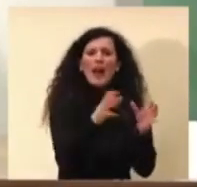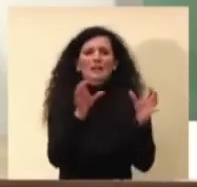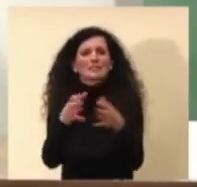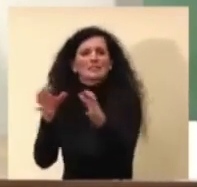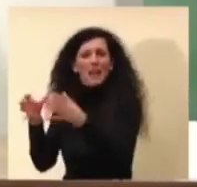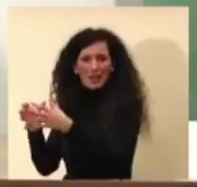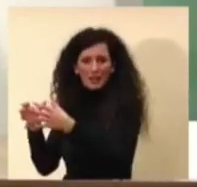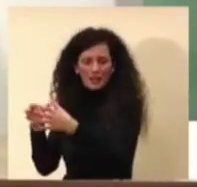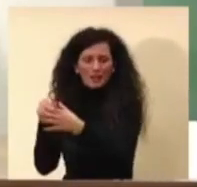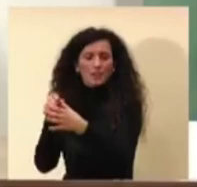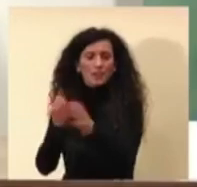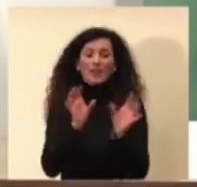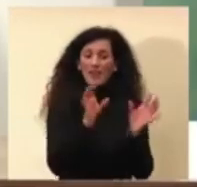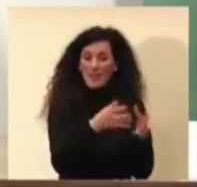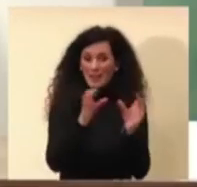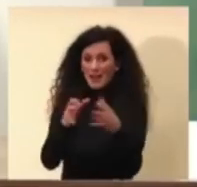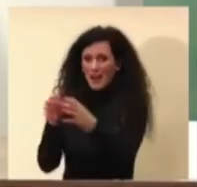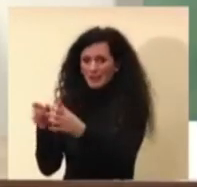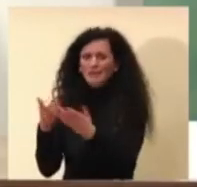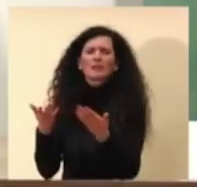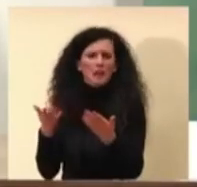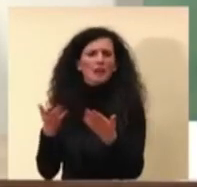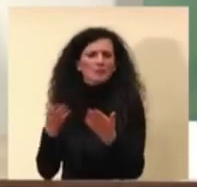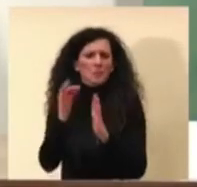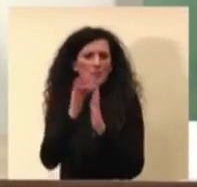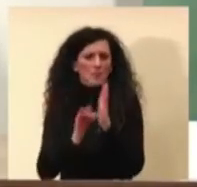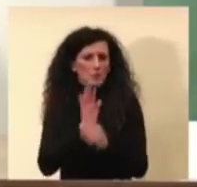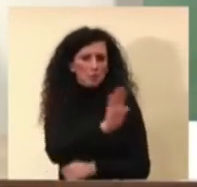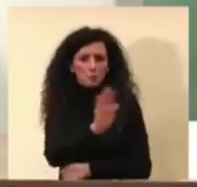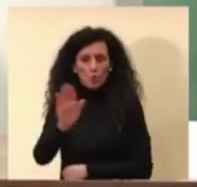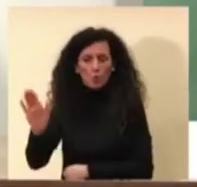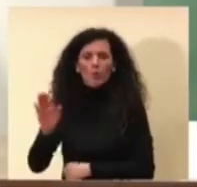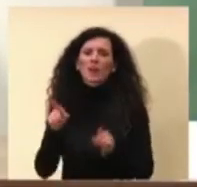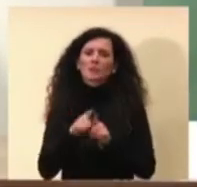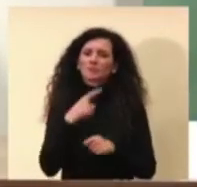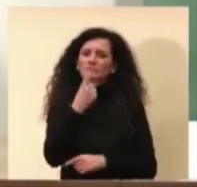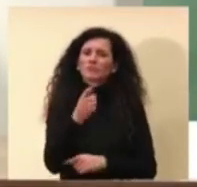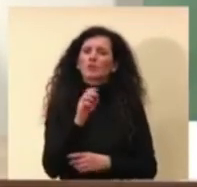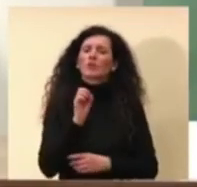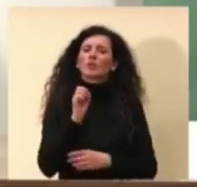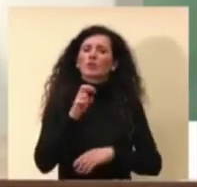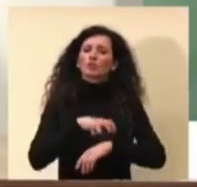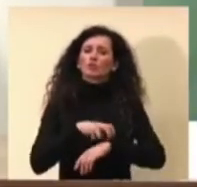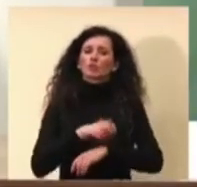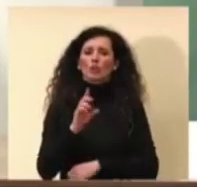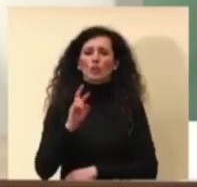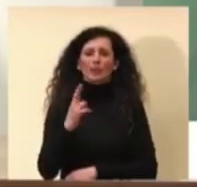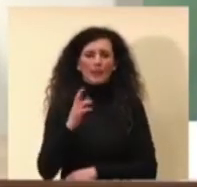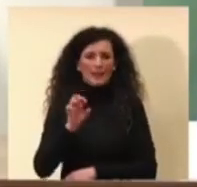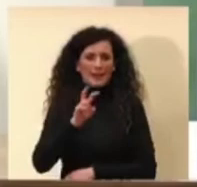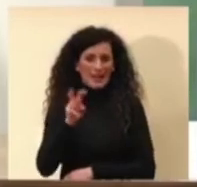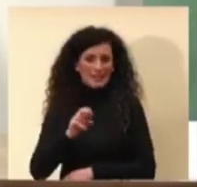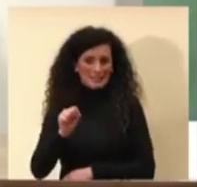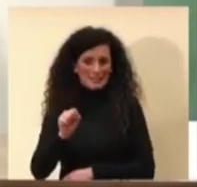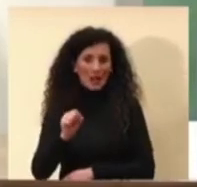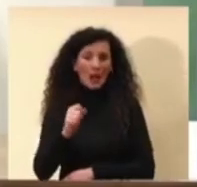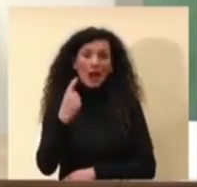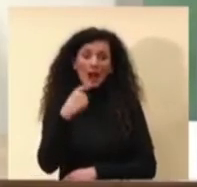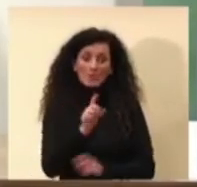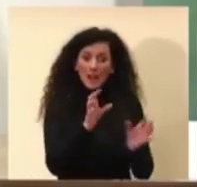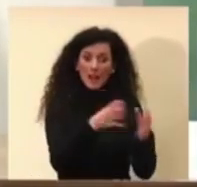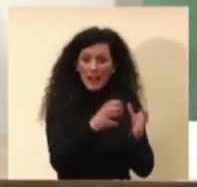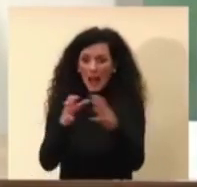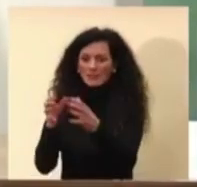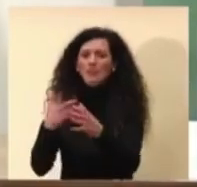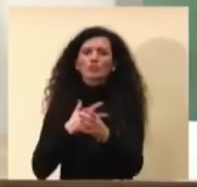il dottorezza. Questa è anche una scelta che va al di là dell'aspetto strettamente epidemiologico medico.